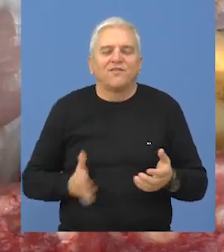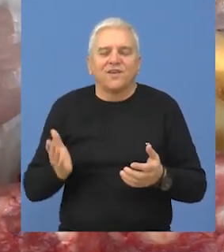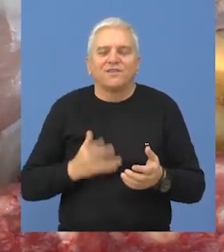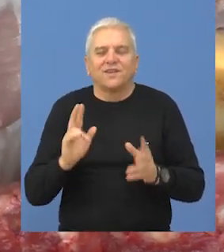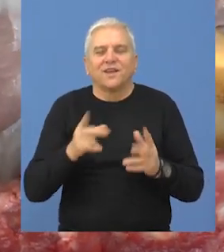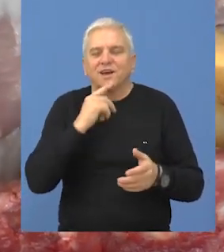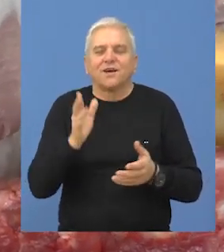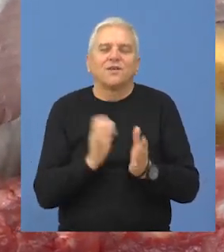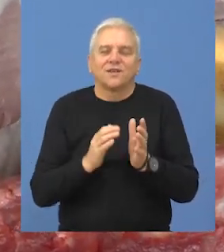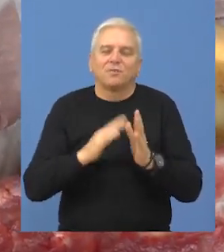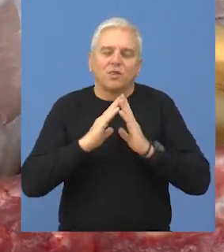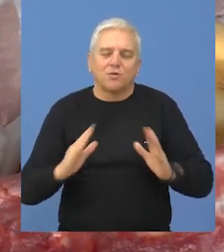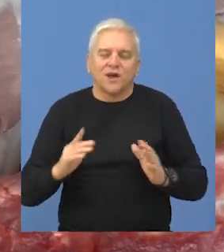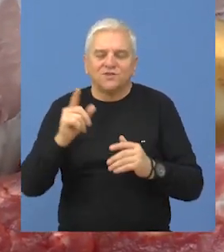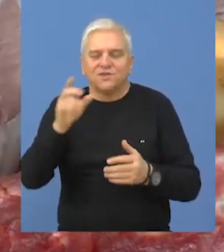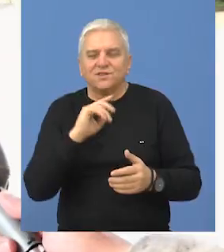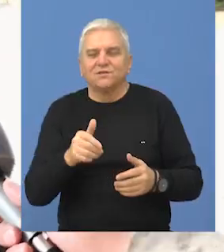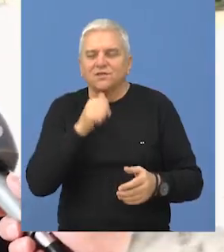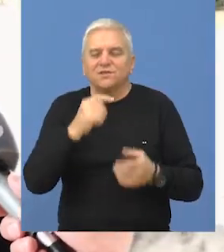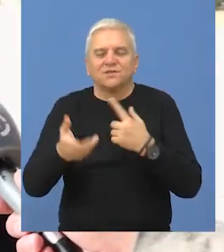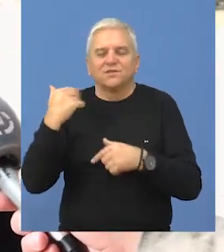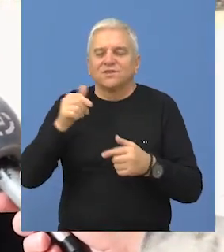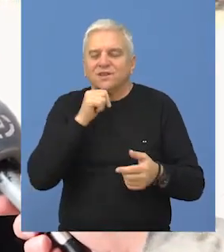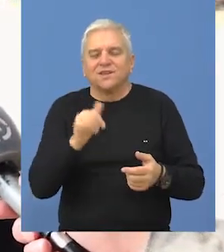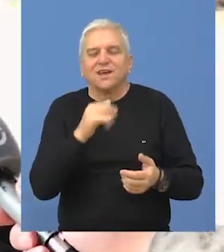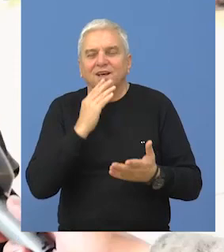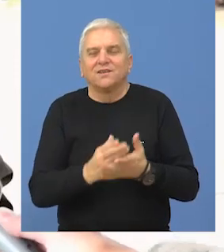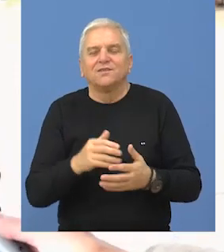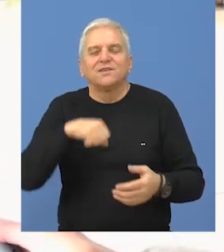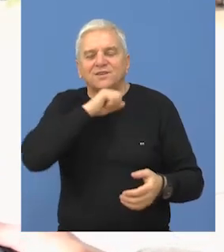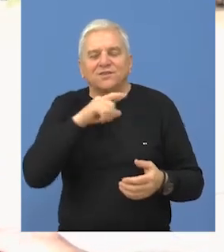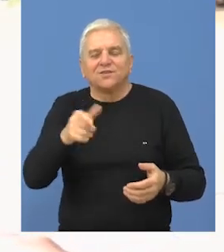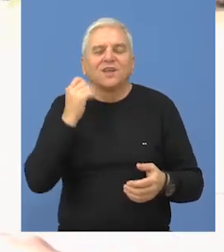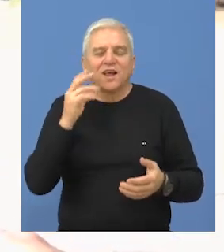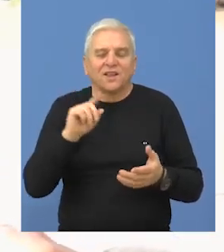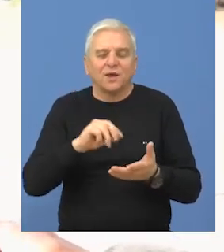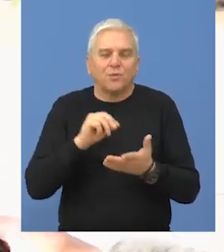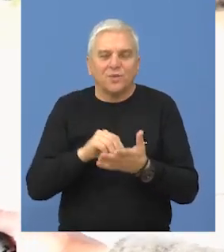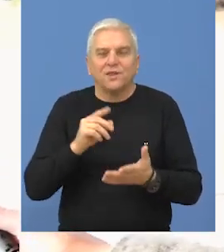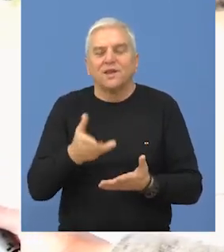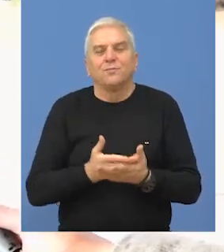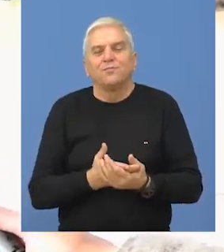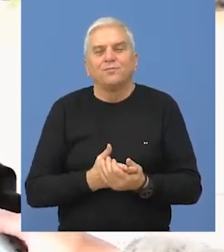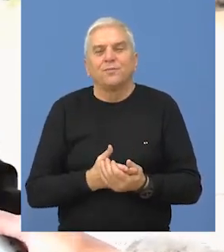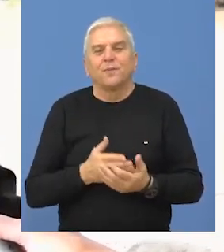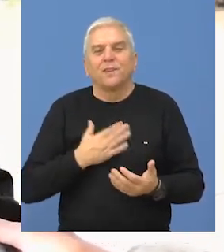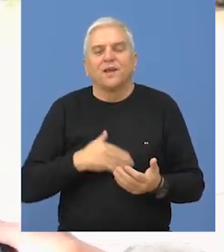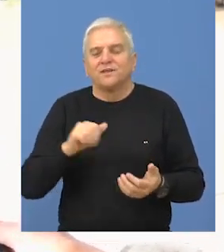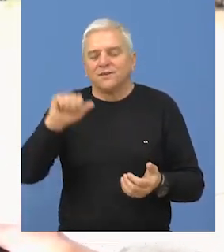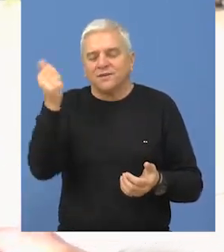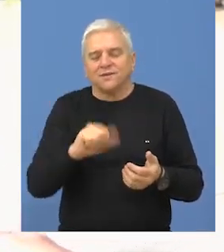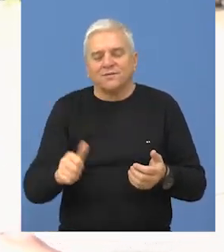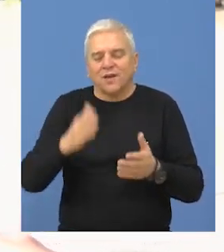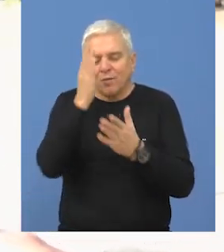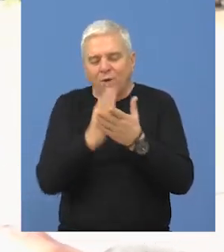najvredniji, kako i dolikuje domaćinima. Tradicija klasična kad je svinjokol u pitanju, sad je